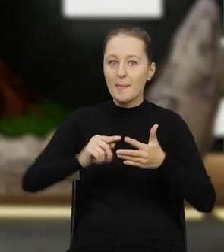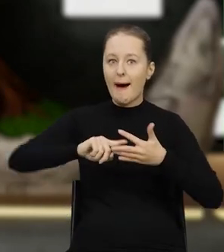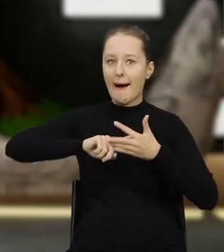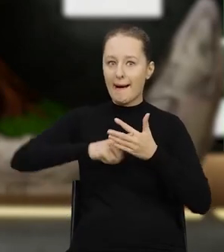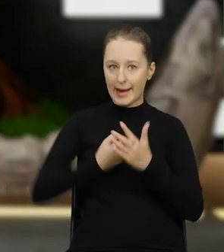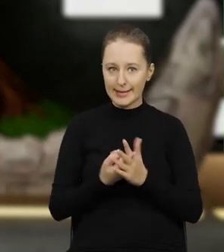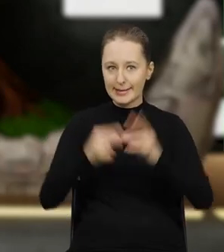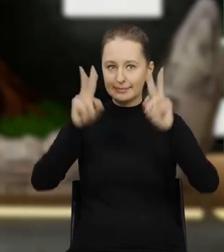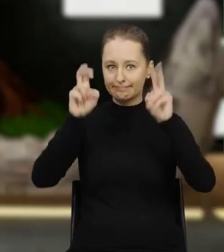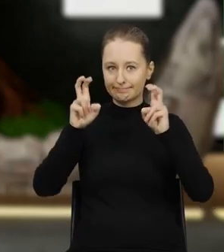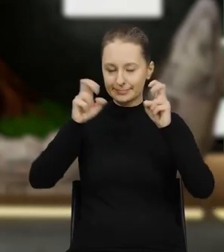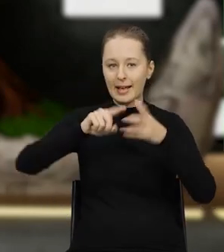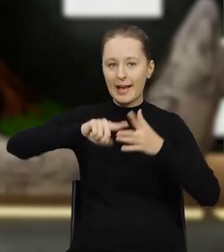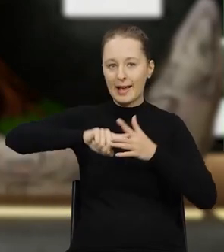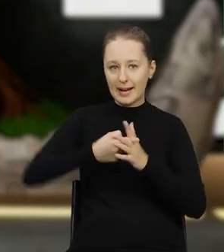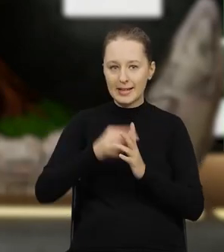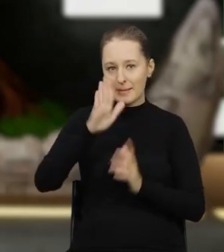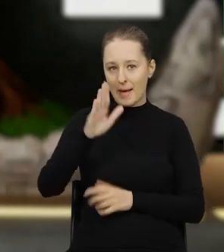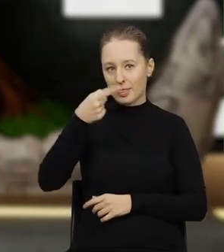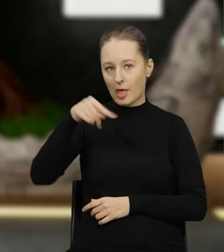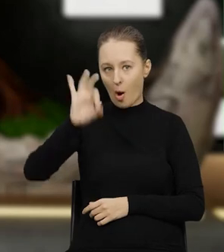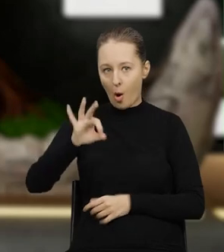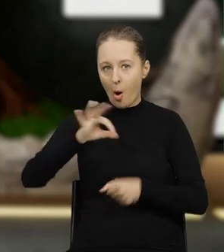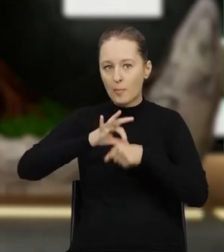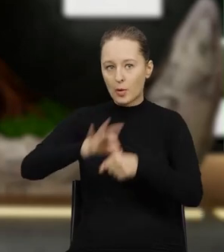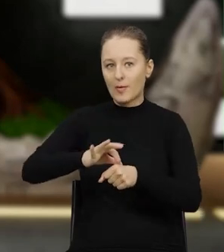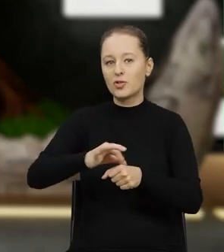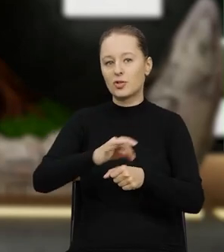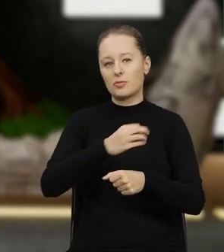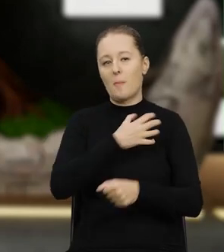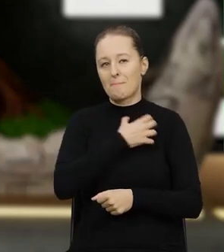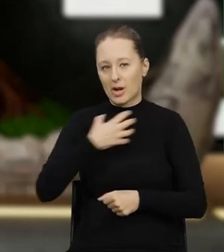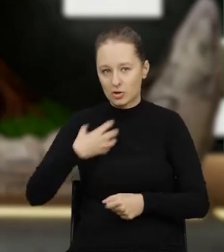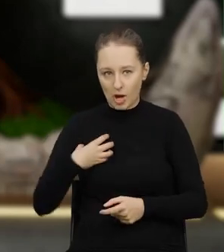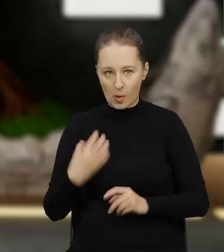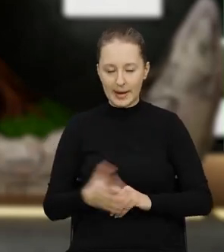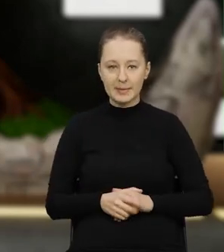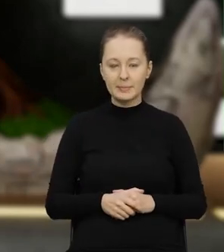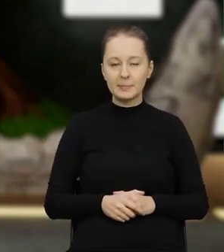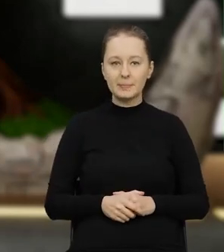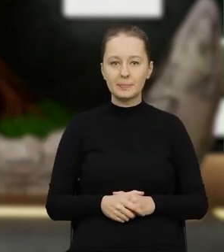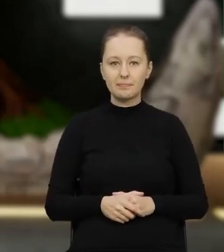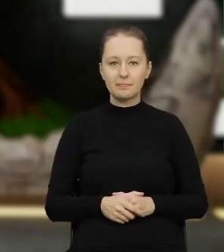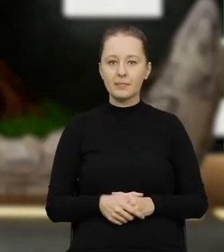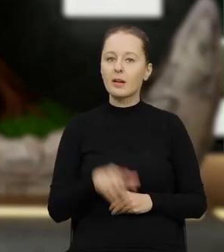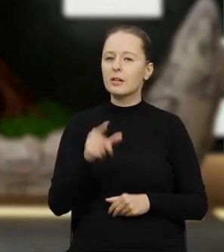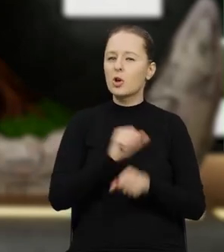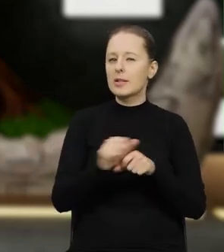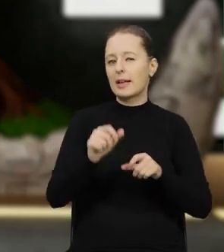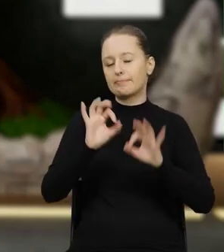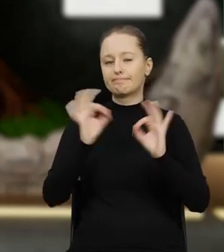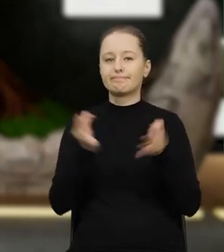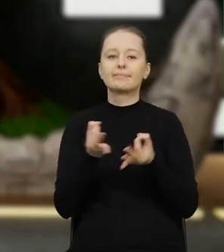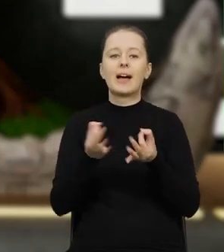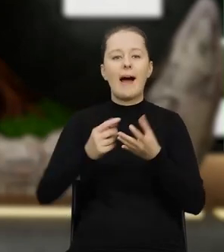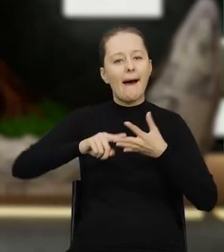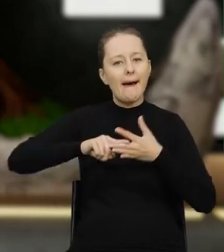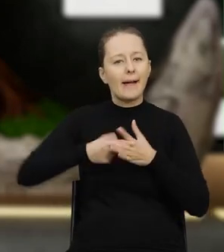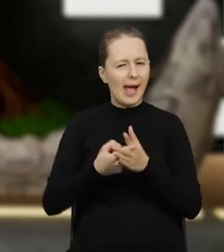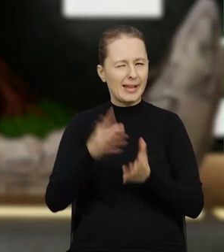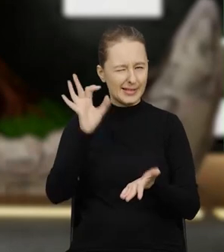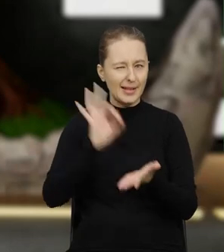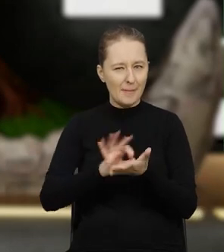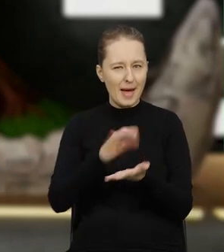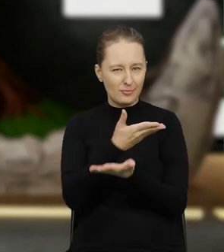zarejestrowanym w tak zwanym rejestrze BDO prowadzonym przez marszałka. To jest taki rejestr, do